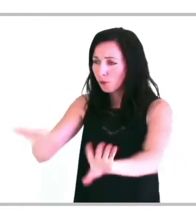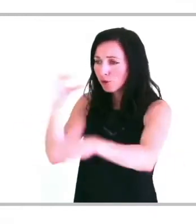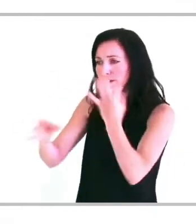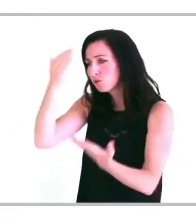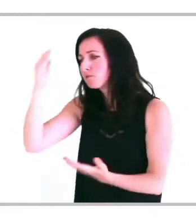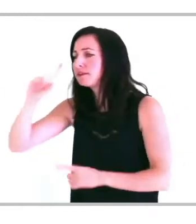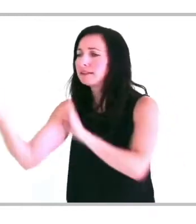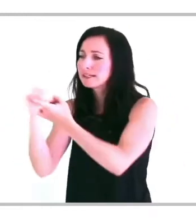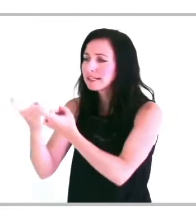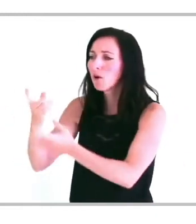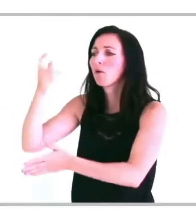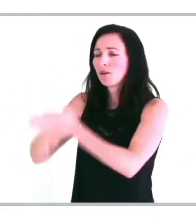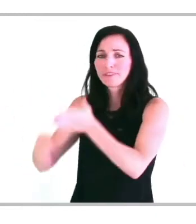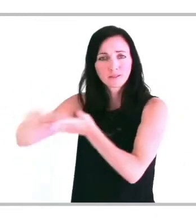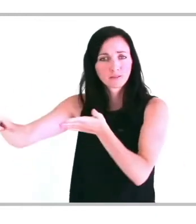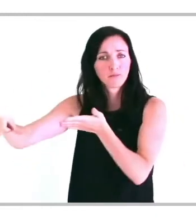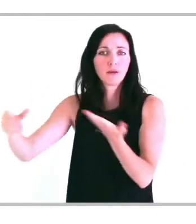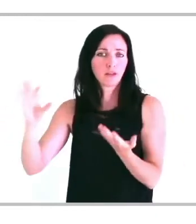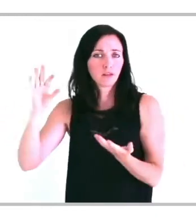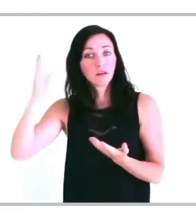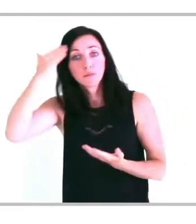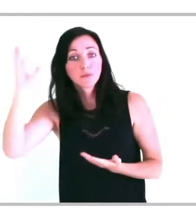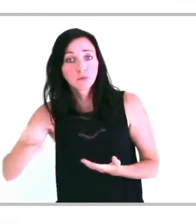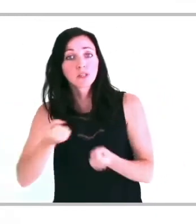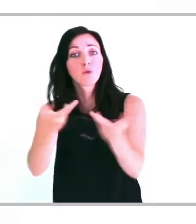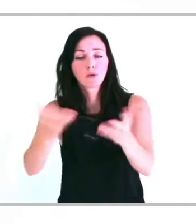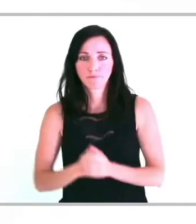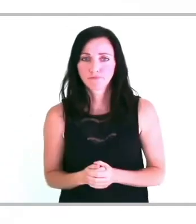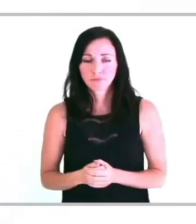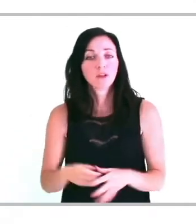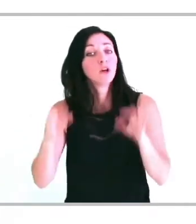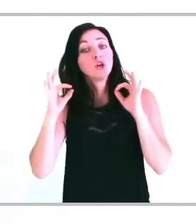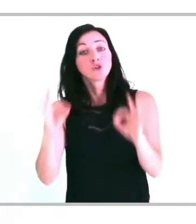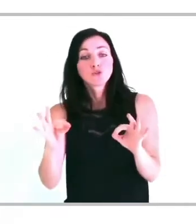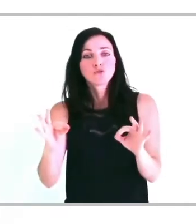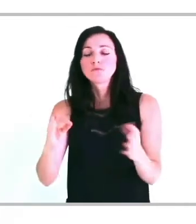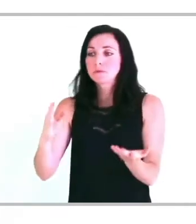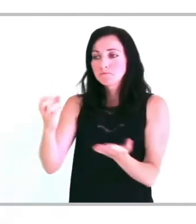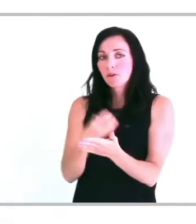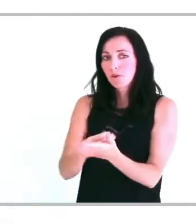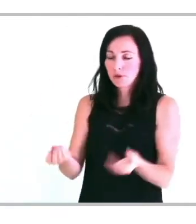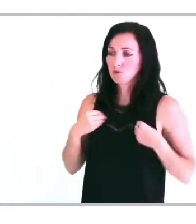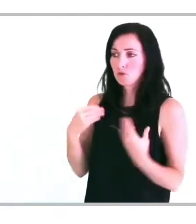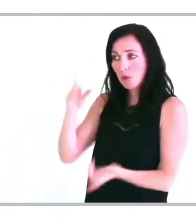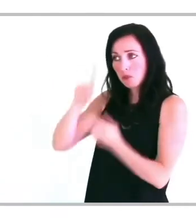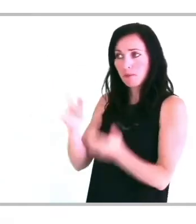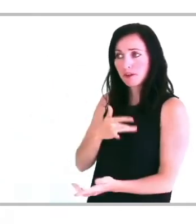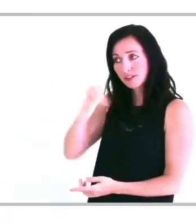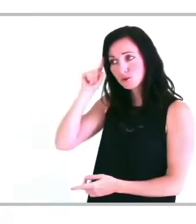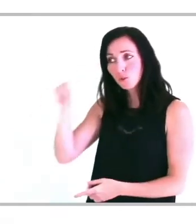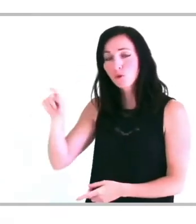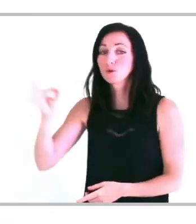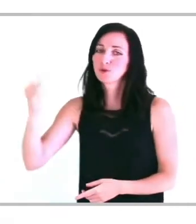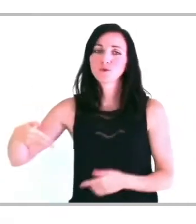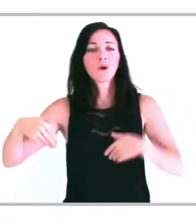client paye une contribution handicap et si oui, quel est son montant. Ainsi, vous saurez si le sujet est pertinent pour votre client. Néanmoins,